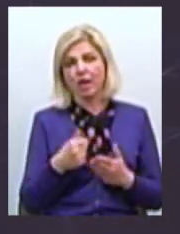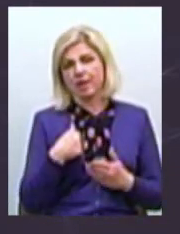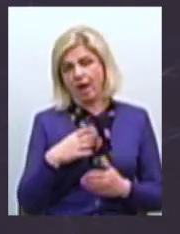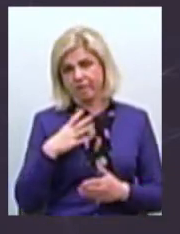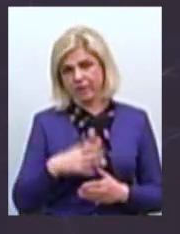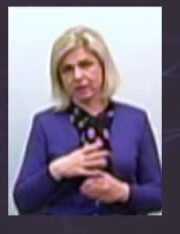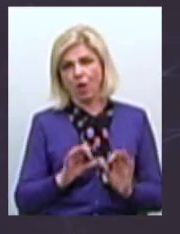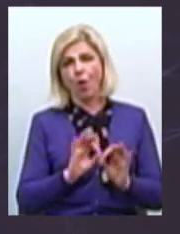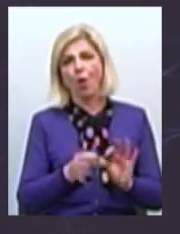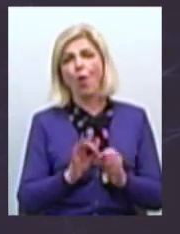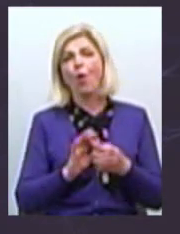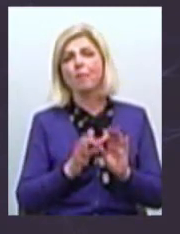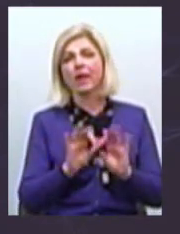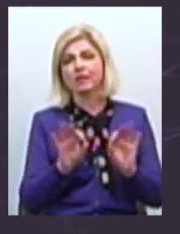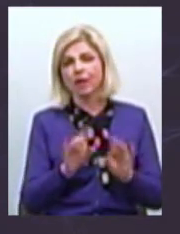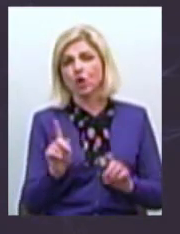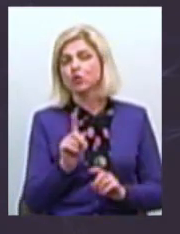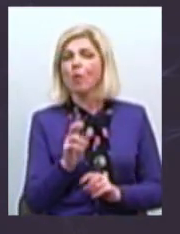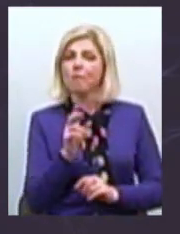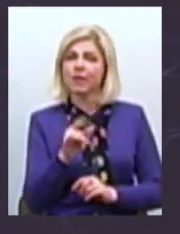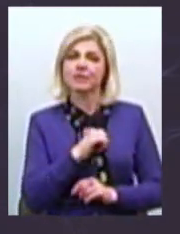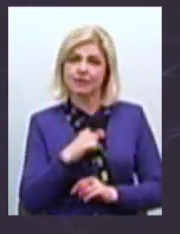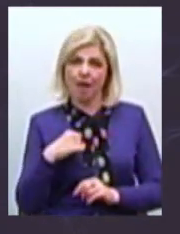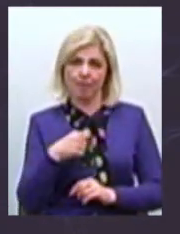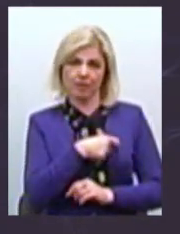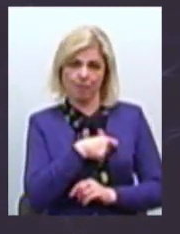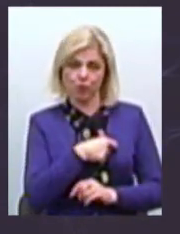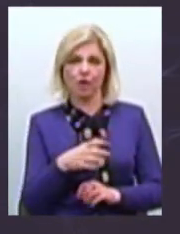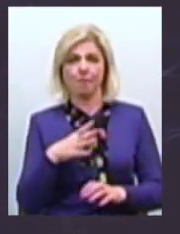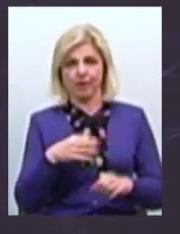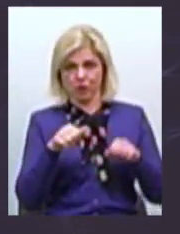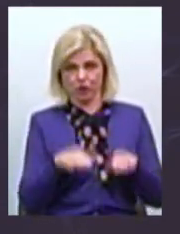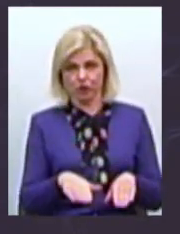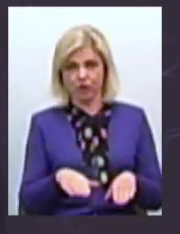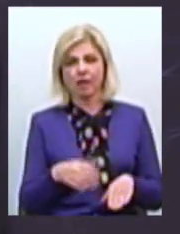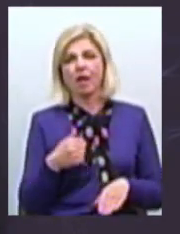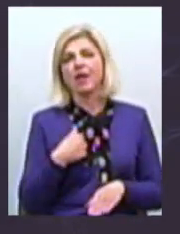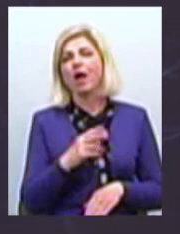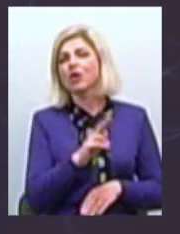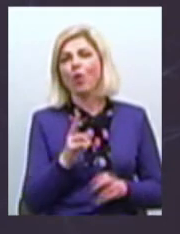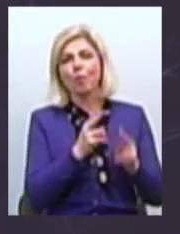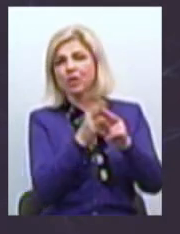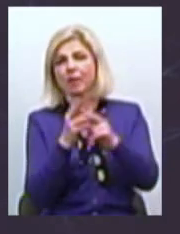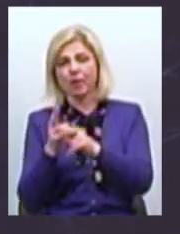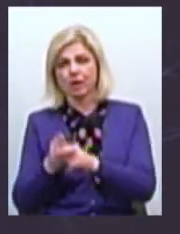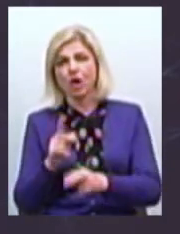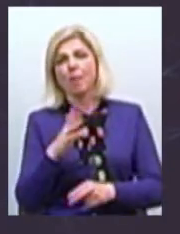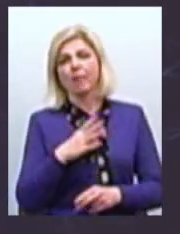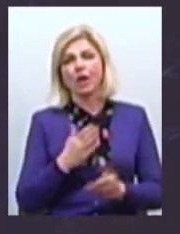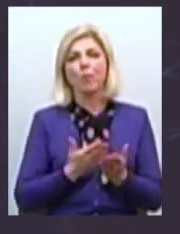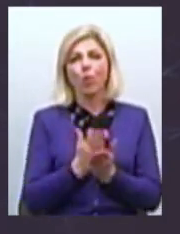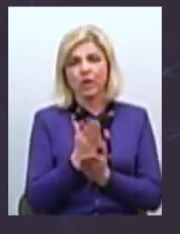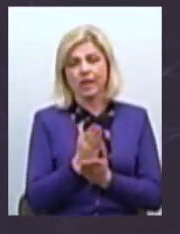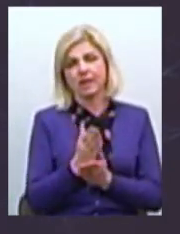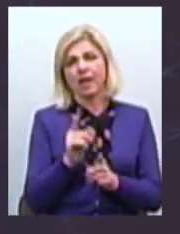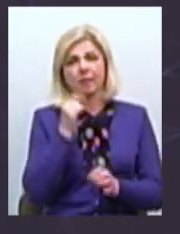Для того, щоб самі депутати прийняли рішення Я нікого не закликала, тому що були деякі політичні, на мою думку, це були